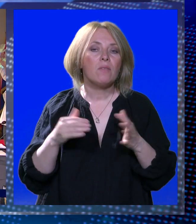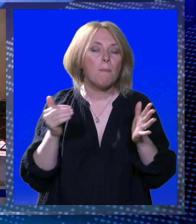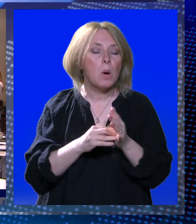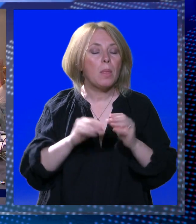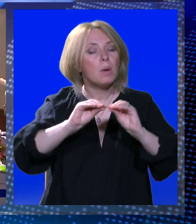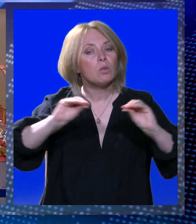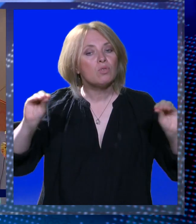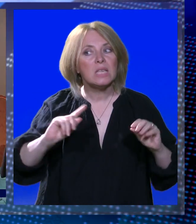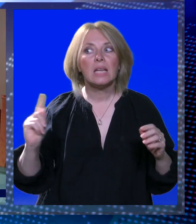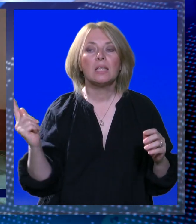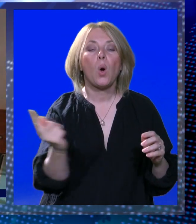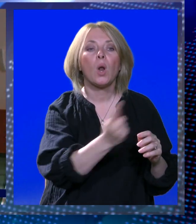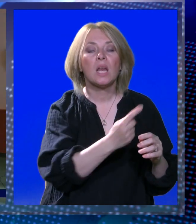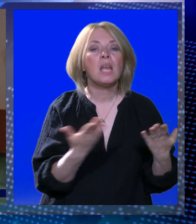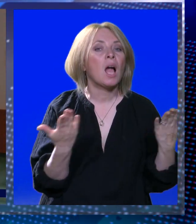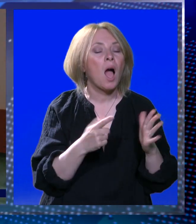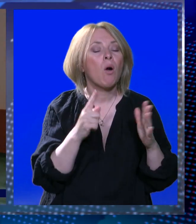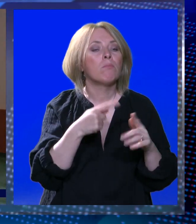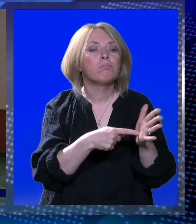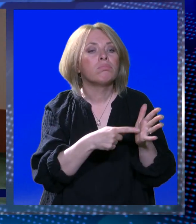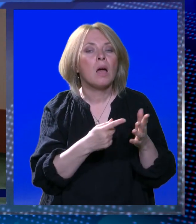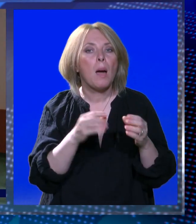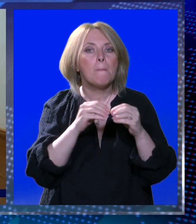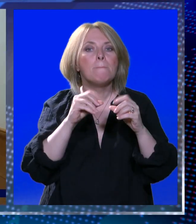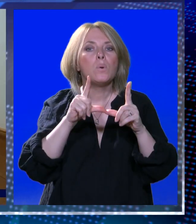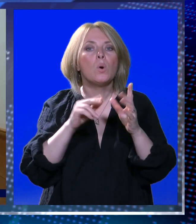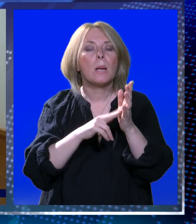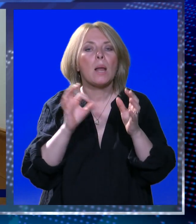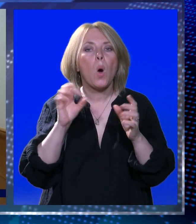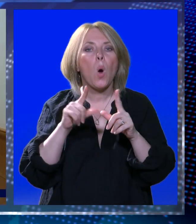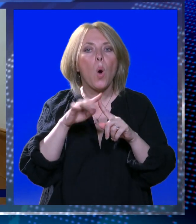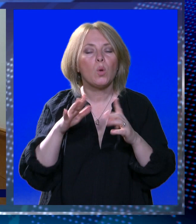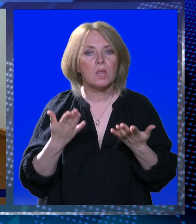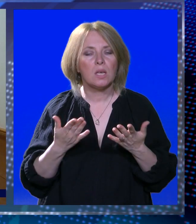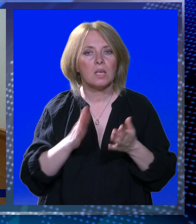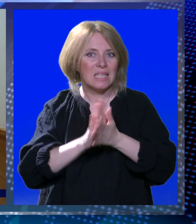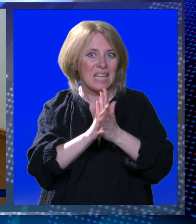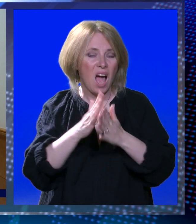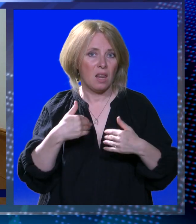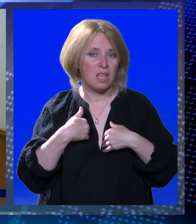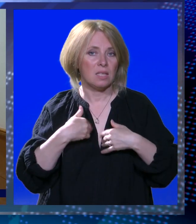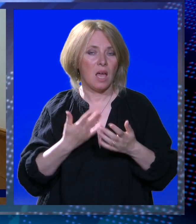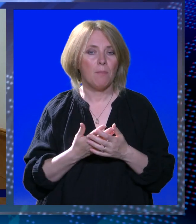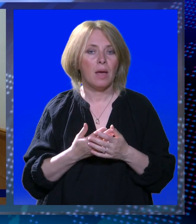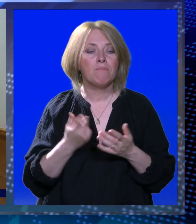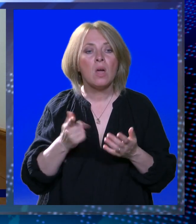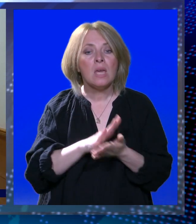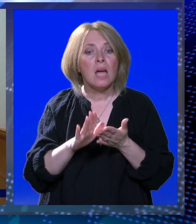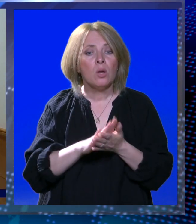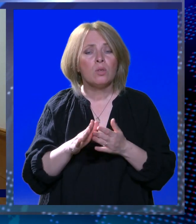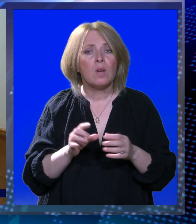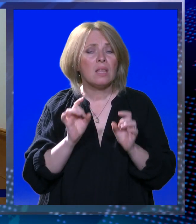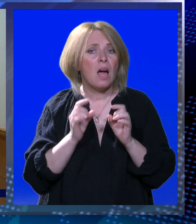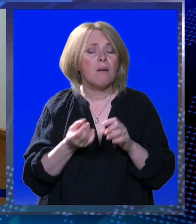educirati okolinu kako izgleda burnout. Burnout kao takav počne izgledati kad jednostavno više ne